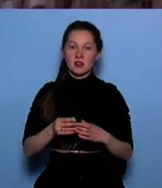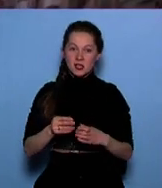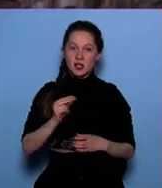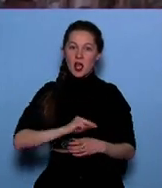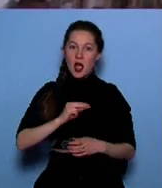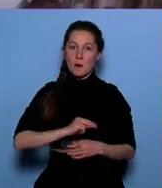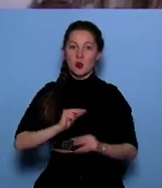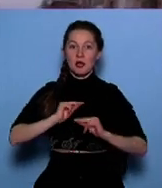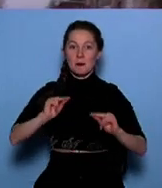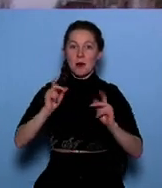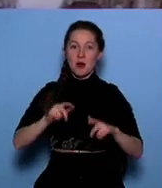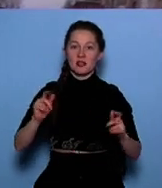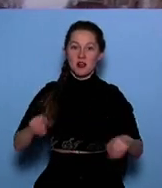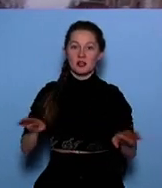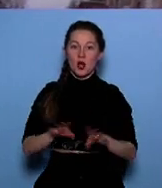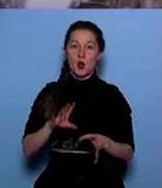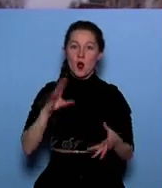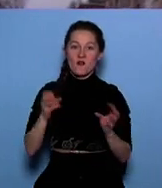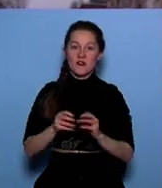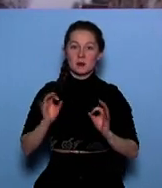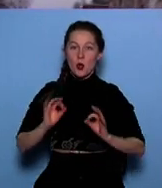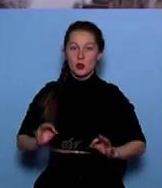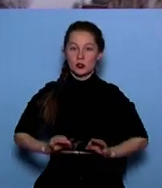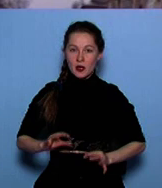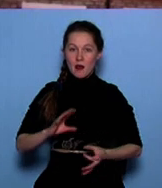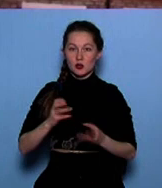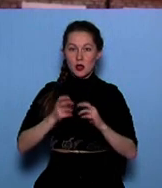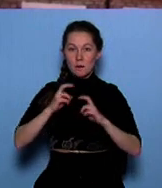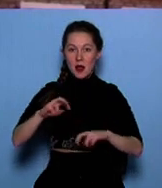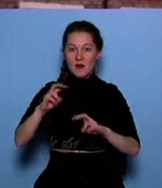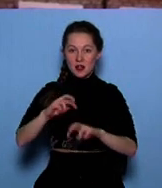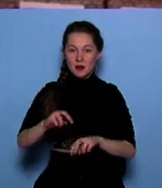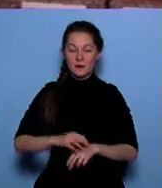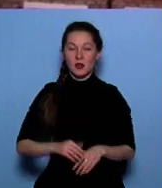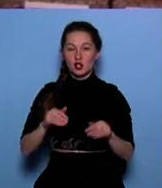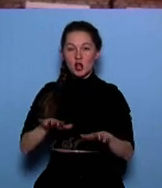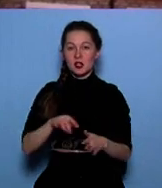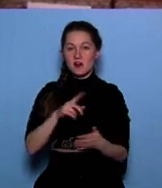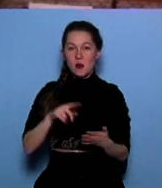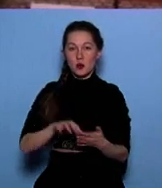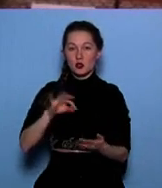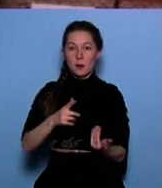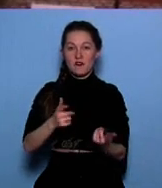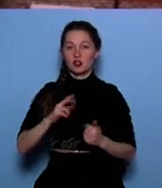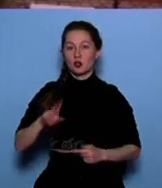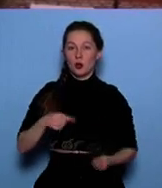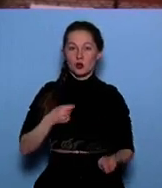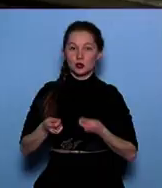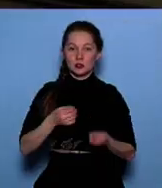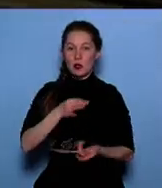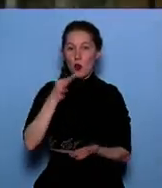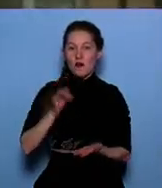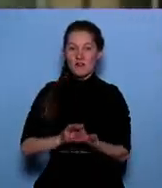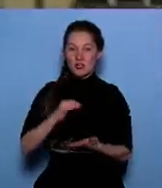состава школы. К такому выводу пришли прокуроры по результатам проверки. Решается вопрос о привлечении должностных лиц к ответственности.